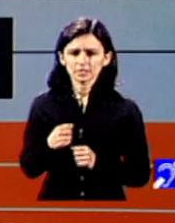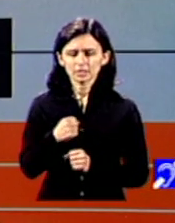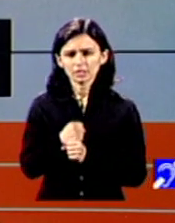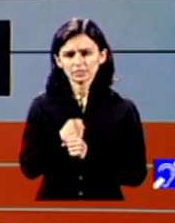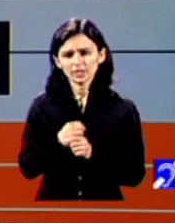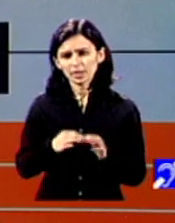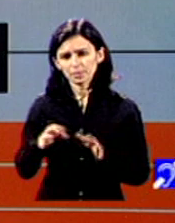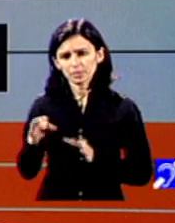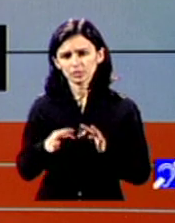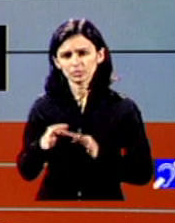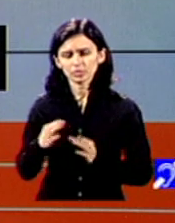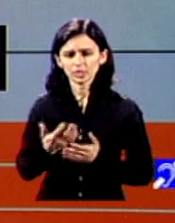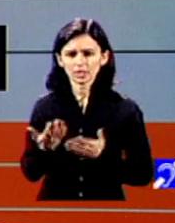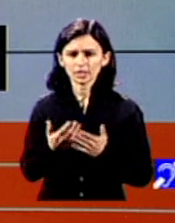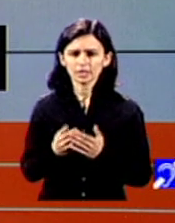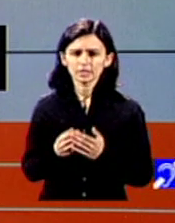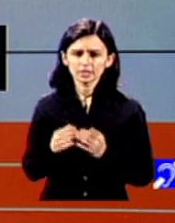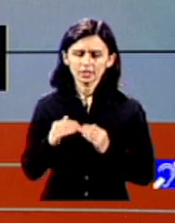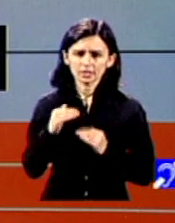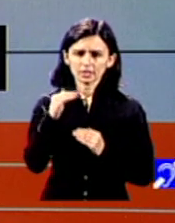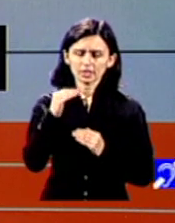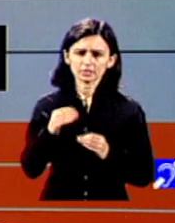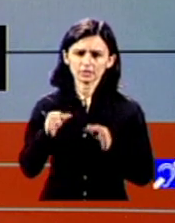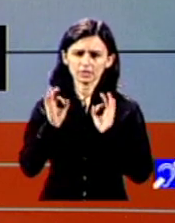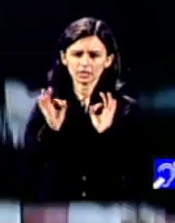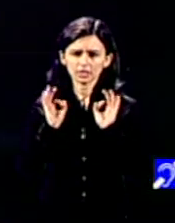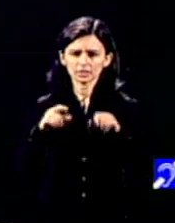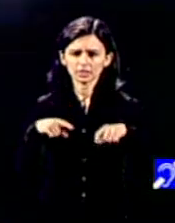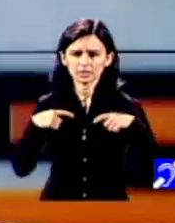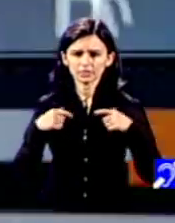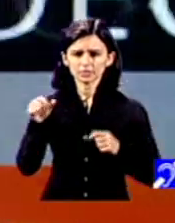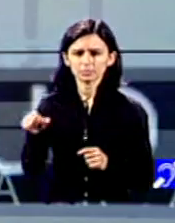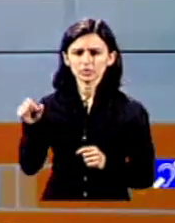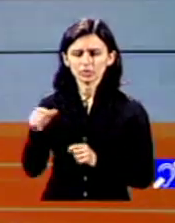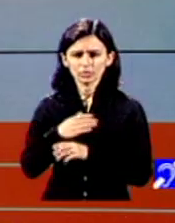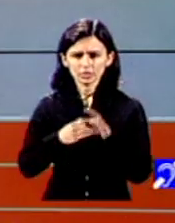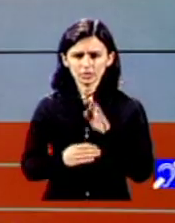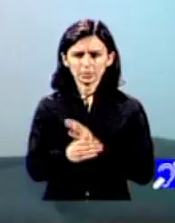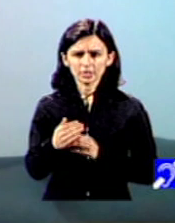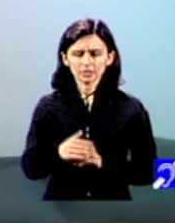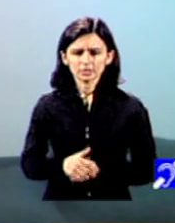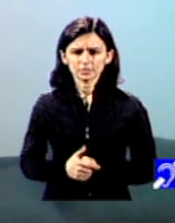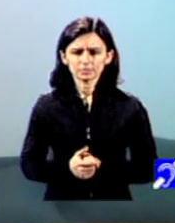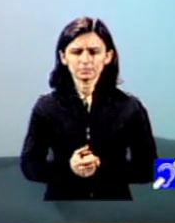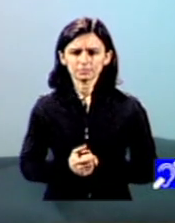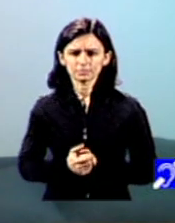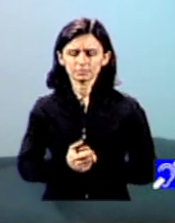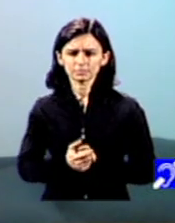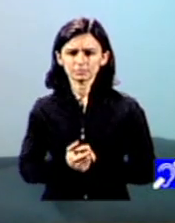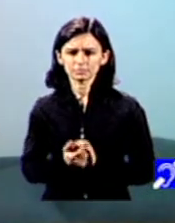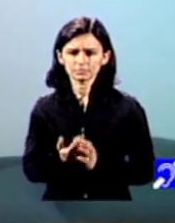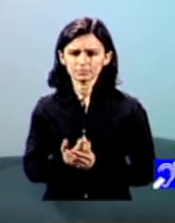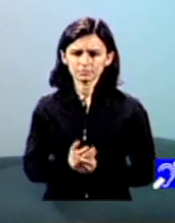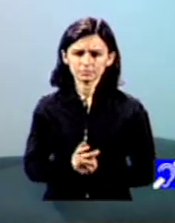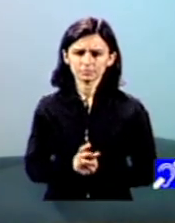ce se reflectă până la urmă în creșterea calității vieții persoanelor cu dizabilități ceea ce ceea ni se explică sunt doar